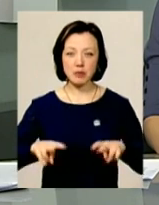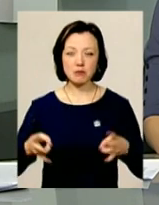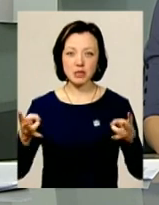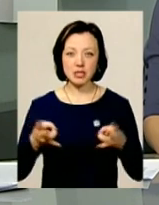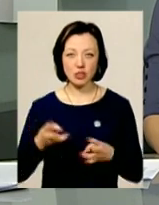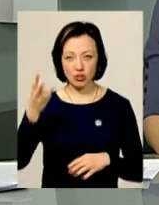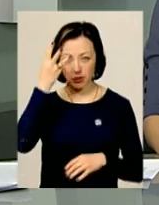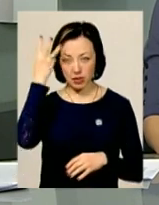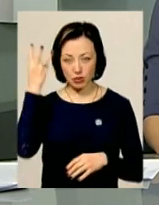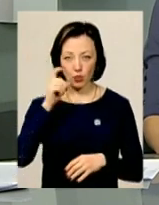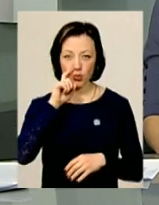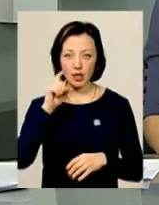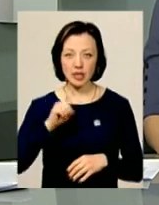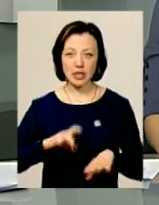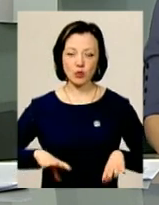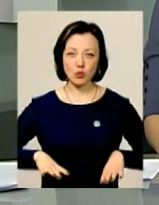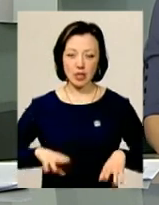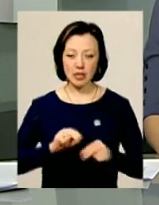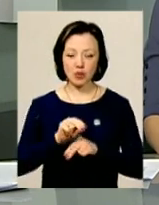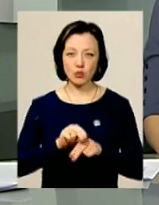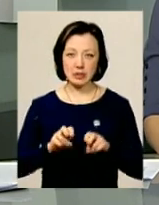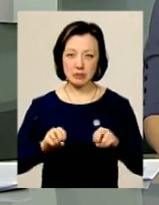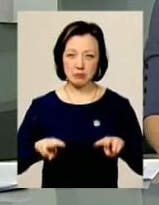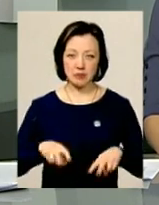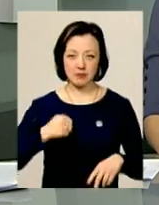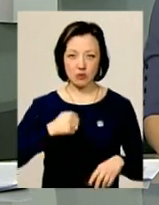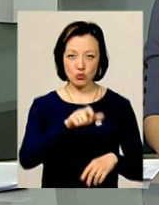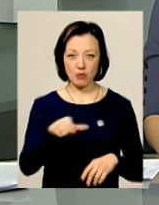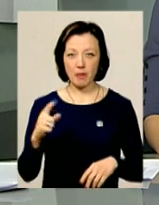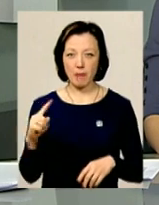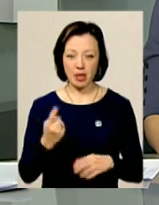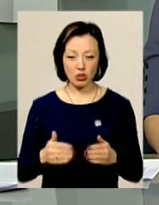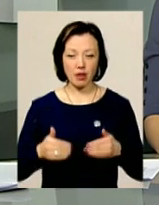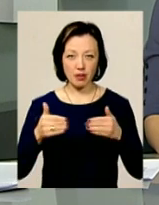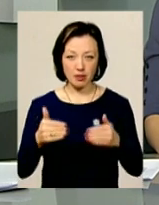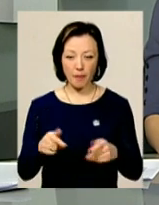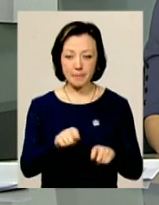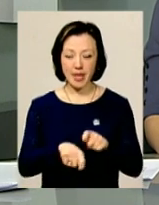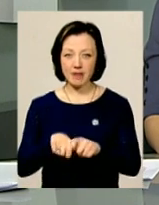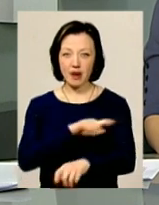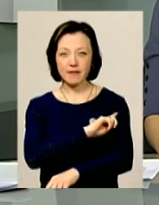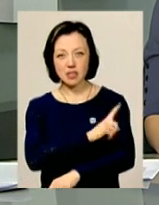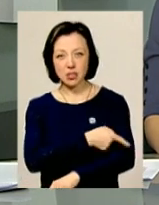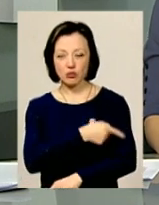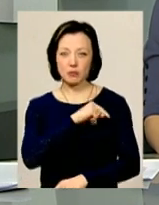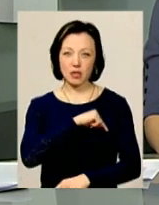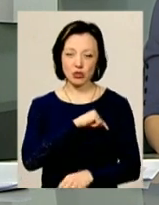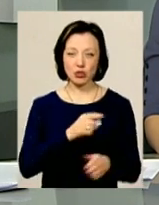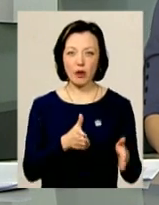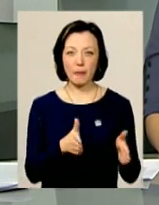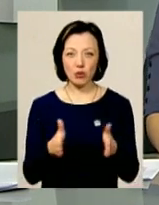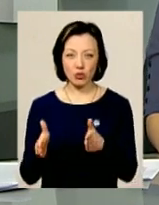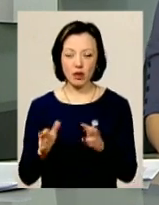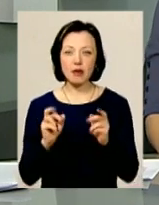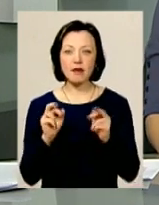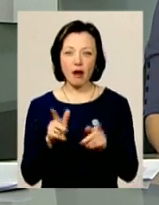в обласному центрі, українські інструктори тренують спеців. Наразі проходить перший етап, а саме перевірка фізичної та психологічної підготовки.